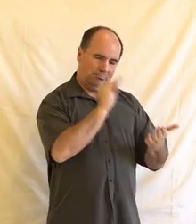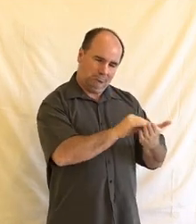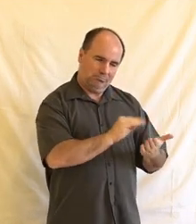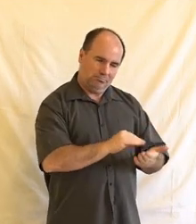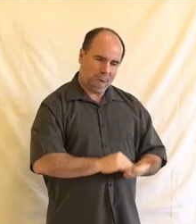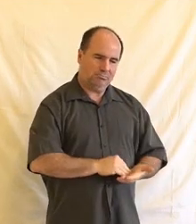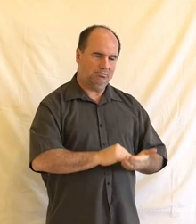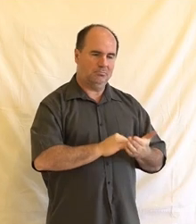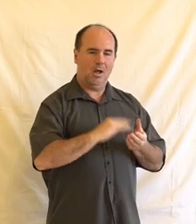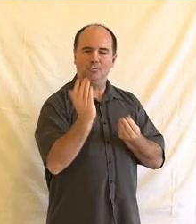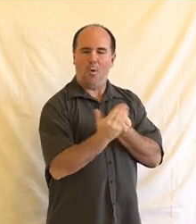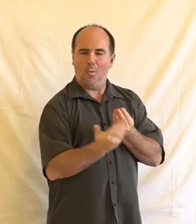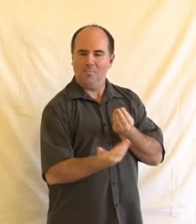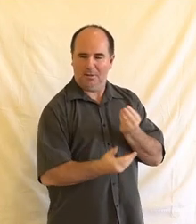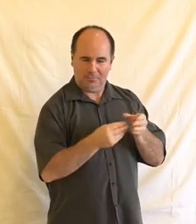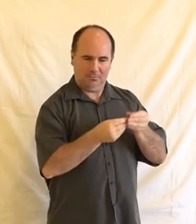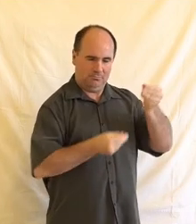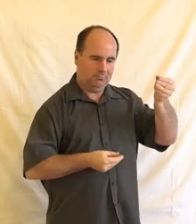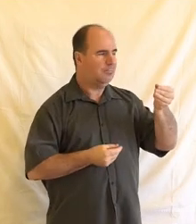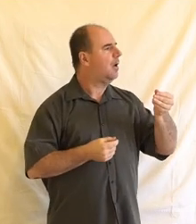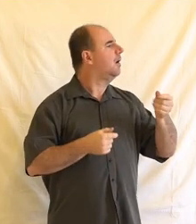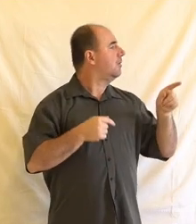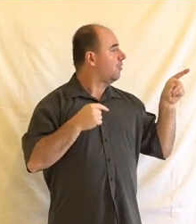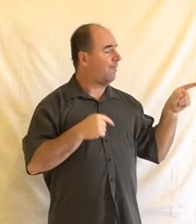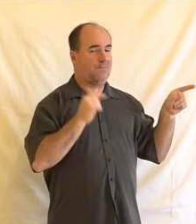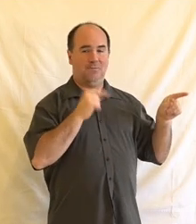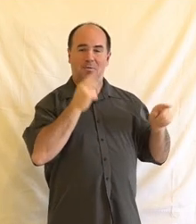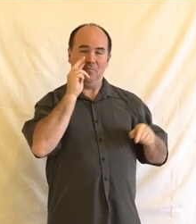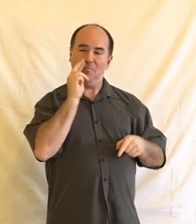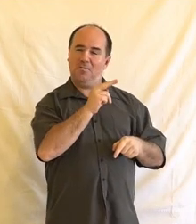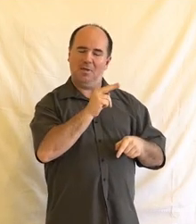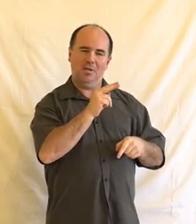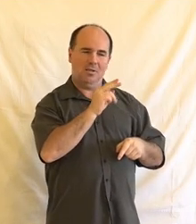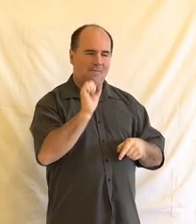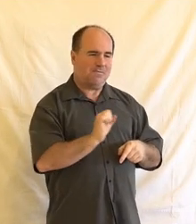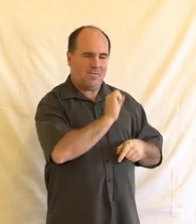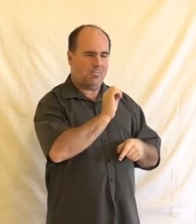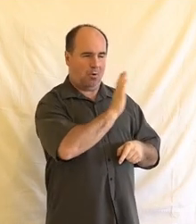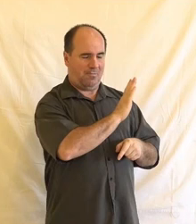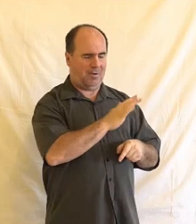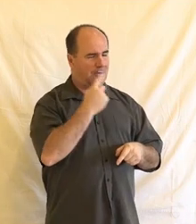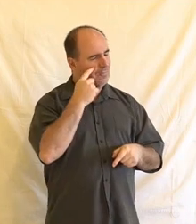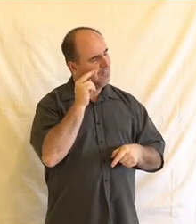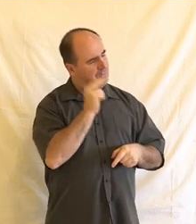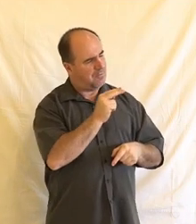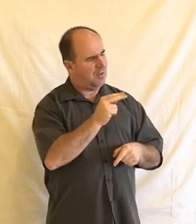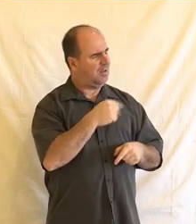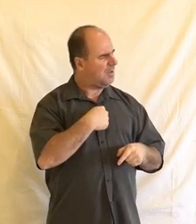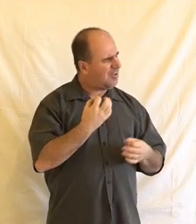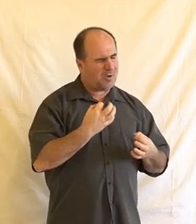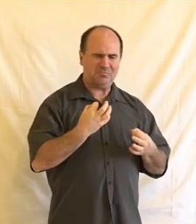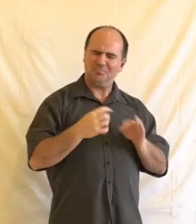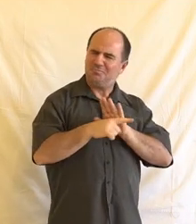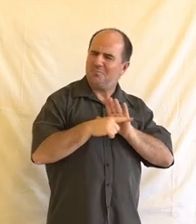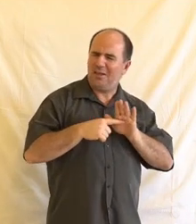co systematicky vidíte jako nedostatek, na co poukazujete systematicky, co se vlastně kopíruje a říkáte si,